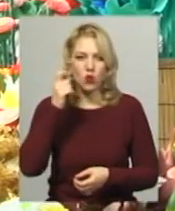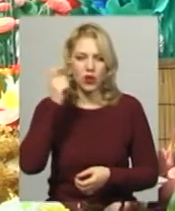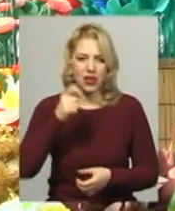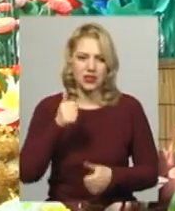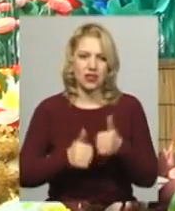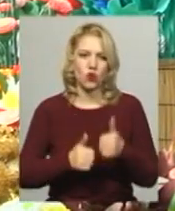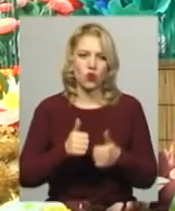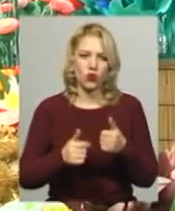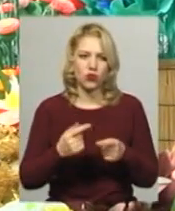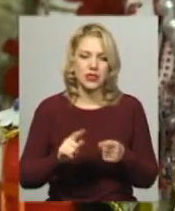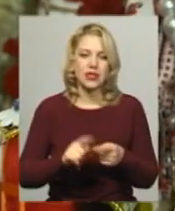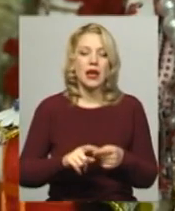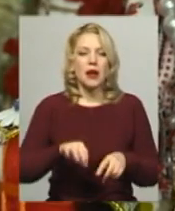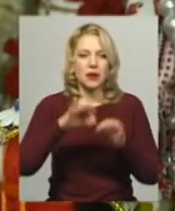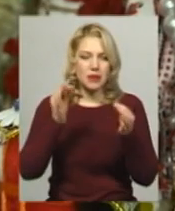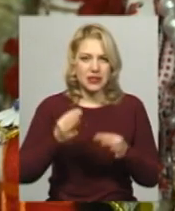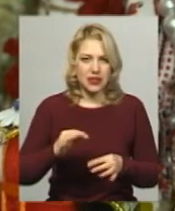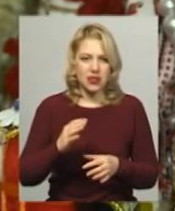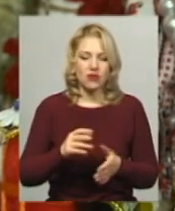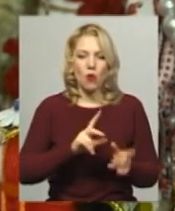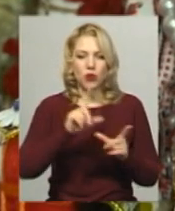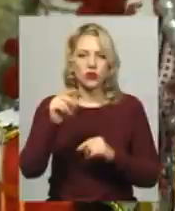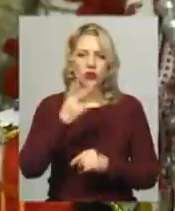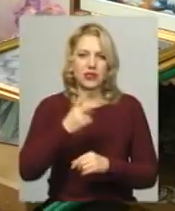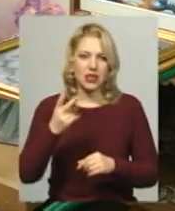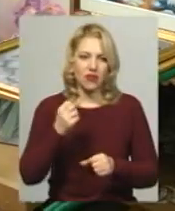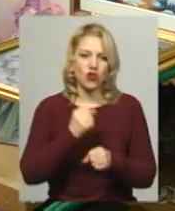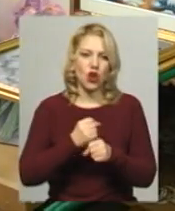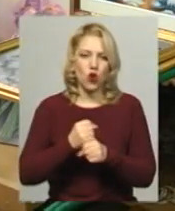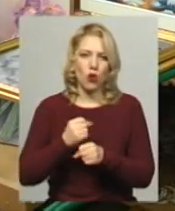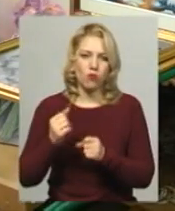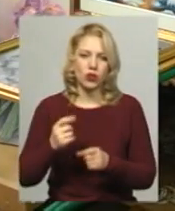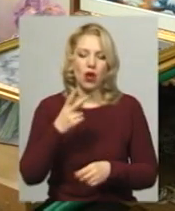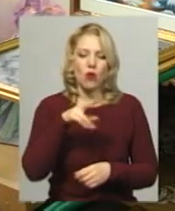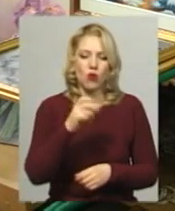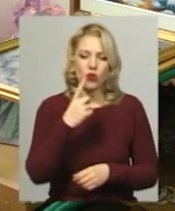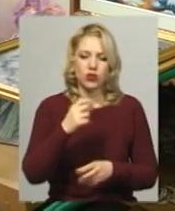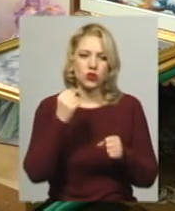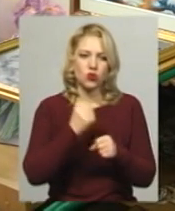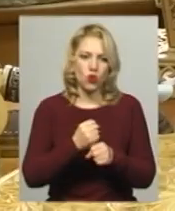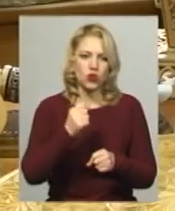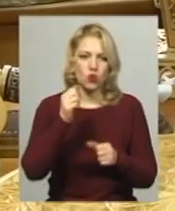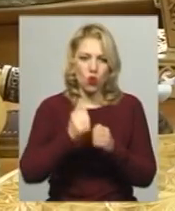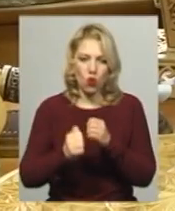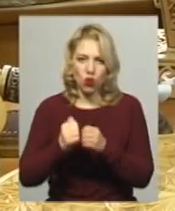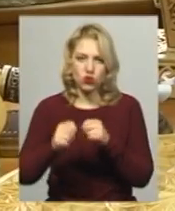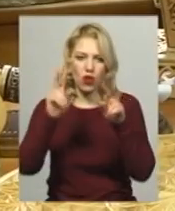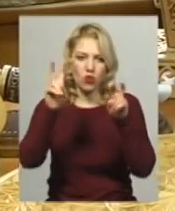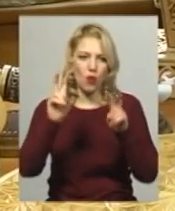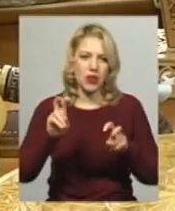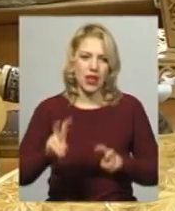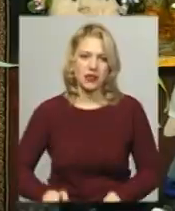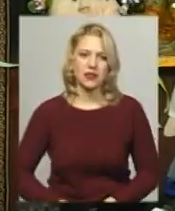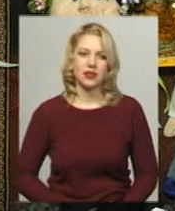декоративно-ужиткового та образотворчого мистецтва поїдуть 22 роботи, по одній з кожної номінації. Леся Боровець, Дем'ян